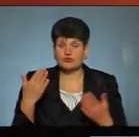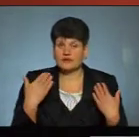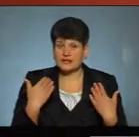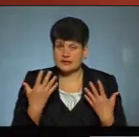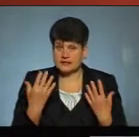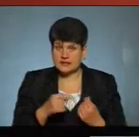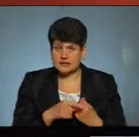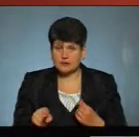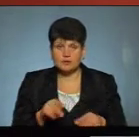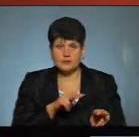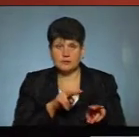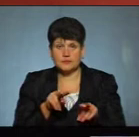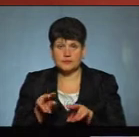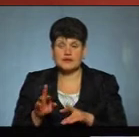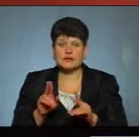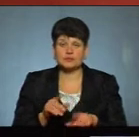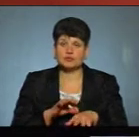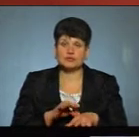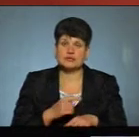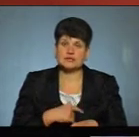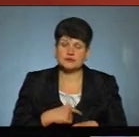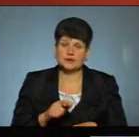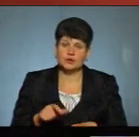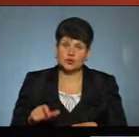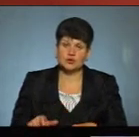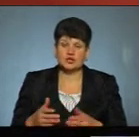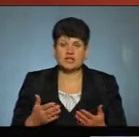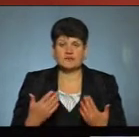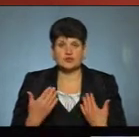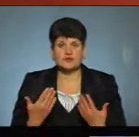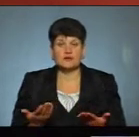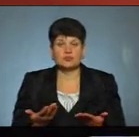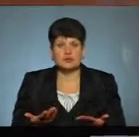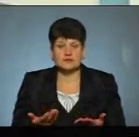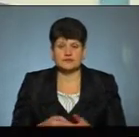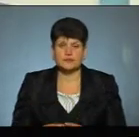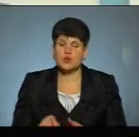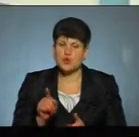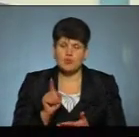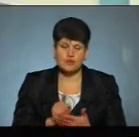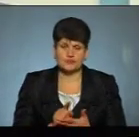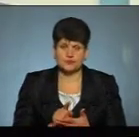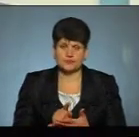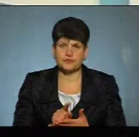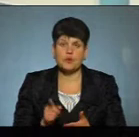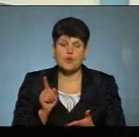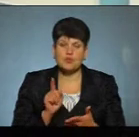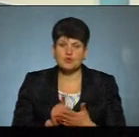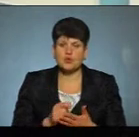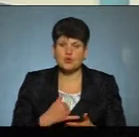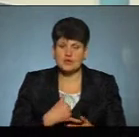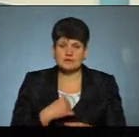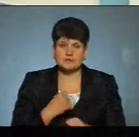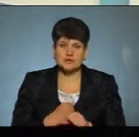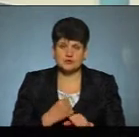поліція те, як поводитимуться жителі краю? Чи відпочиватимуть вони десь? Обов'язково. Значить, обов'язково в нас працює